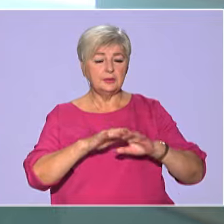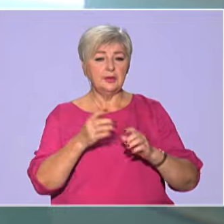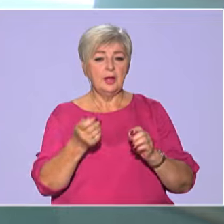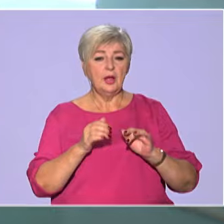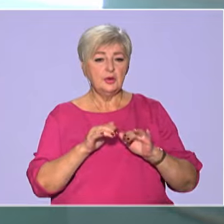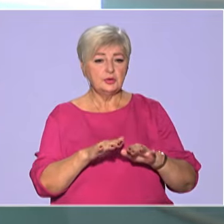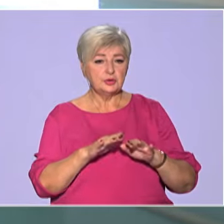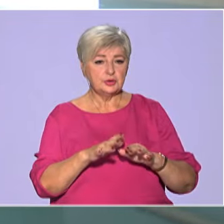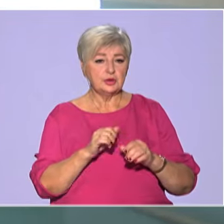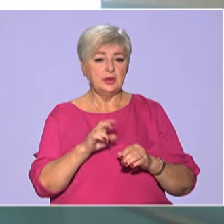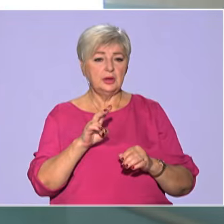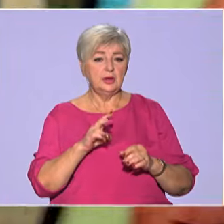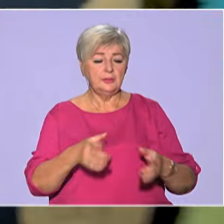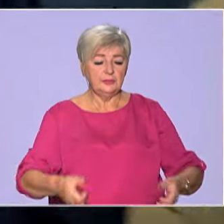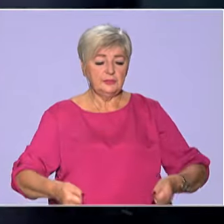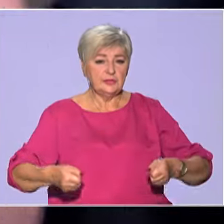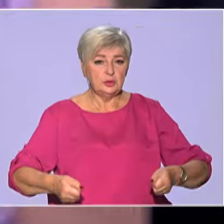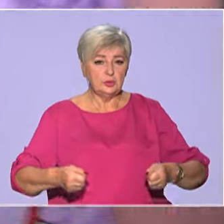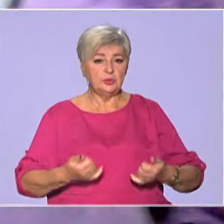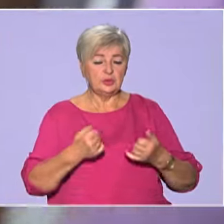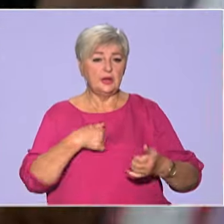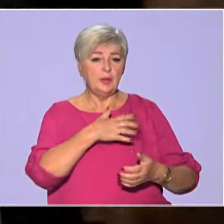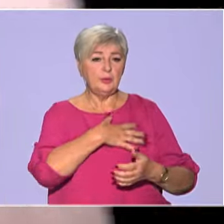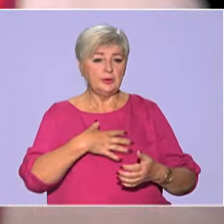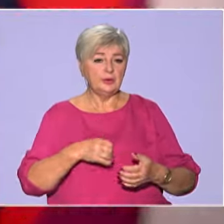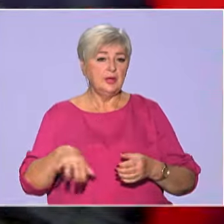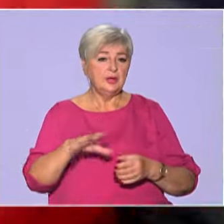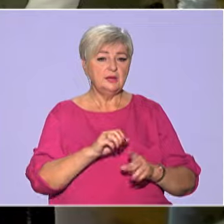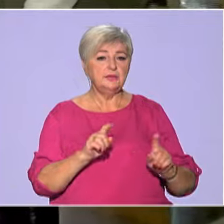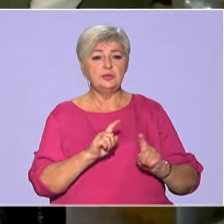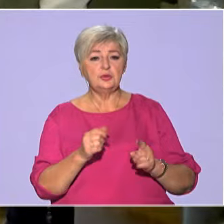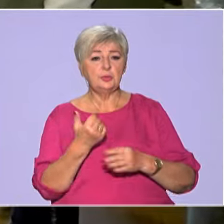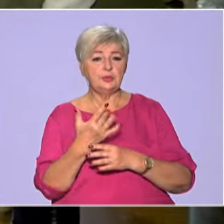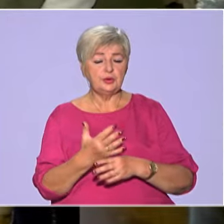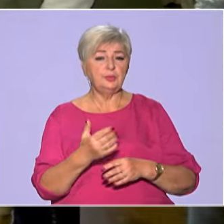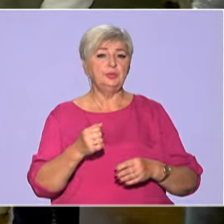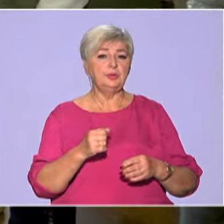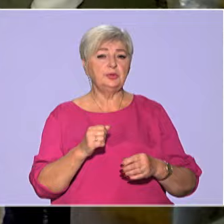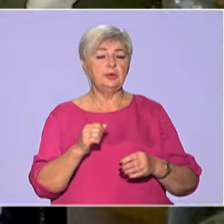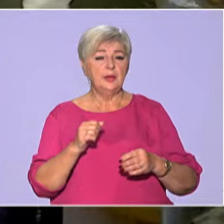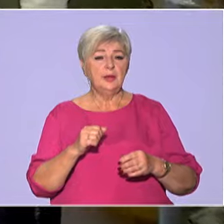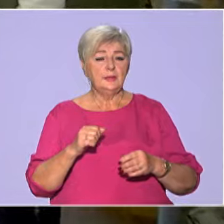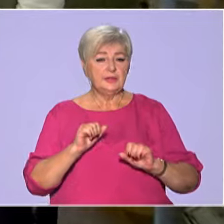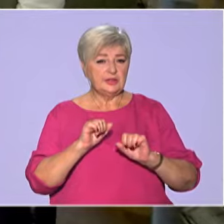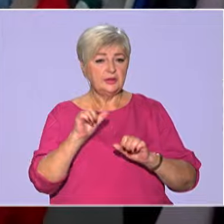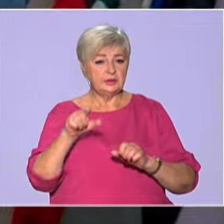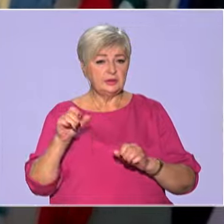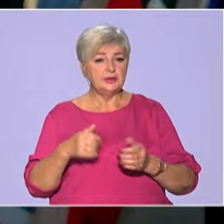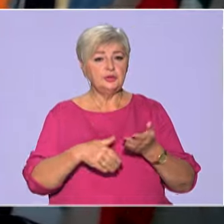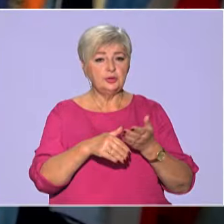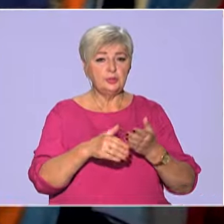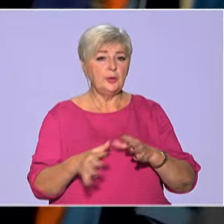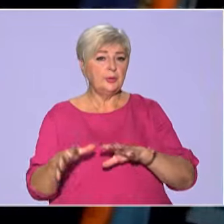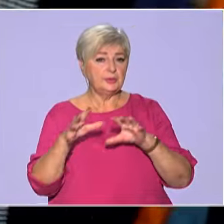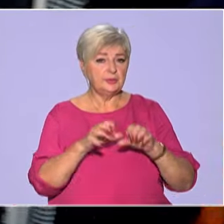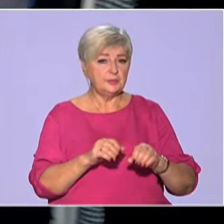тактичні ноші для евакуації поранених та все, чого потребують захисники. А ще допомагають вимушеним переселенцям та соціально